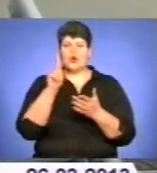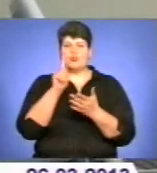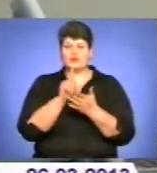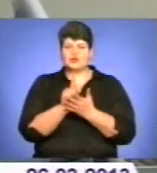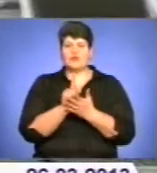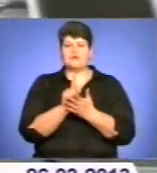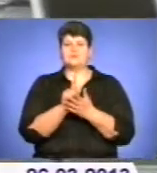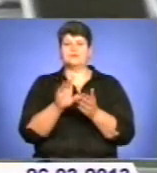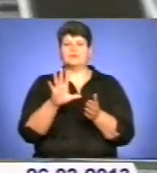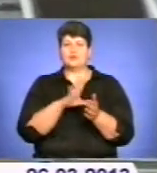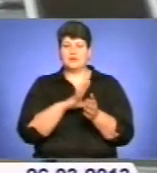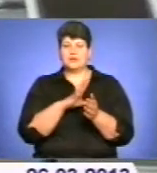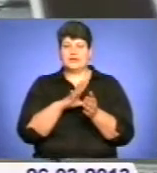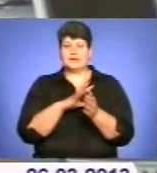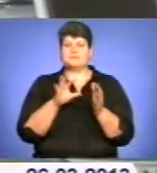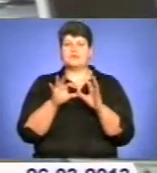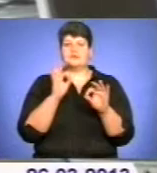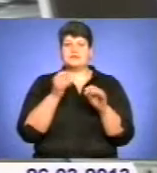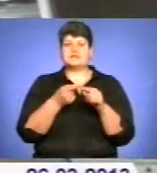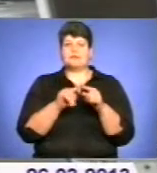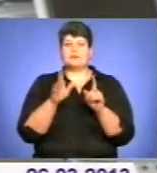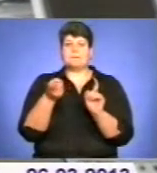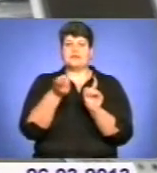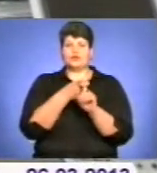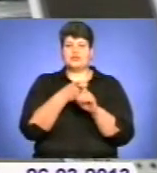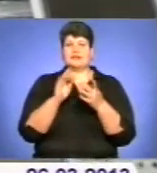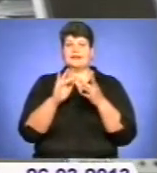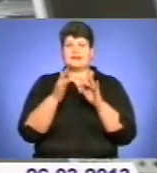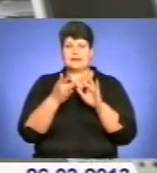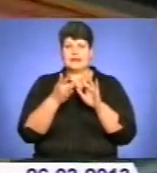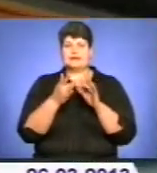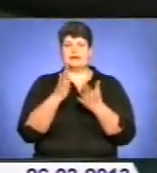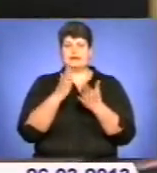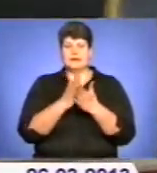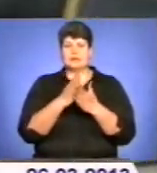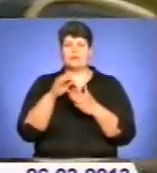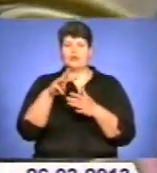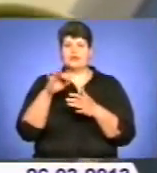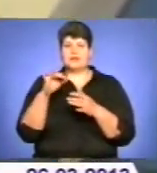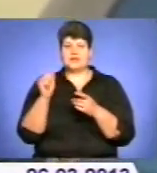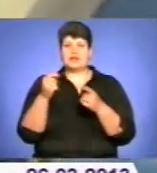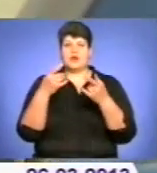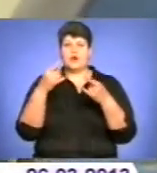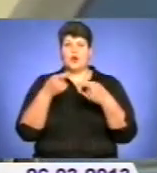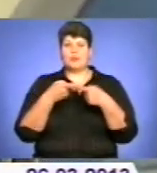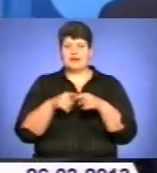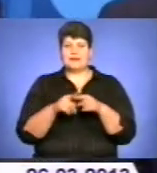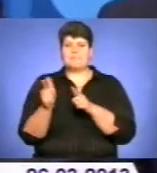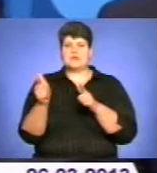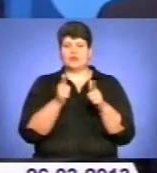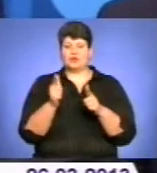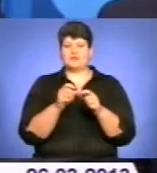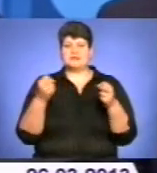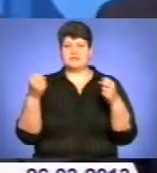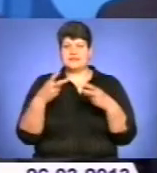навчальних закладів, за словами керівників проєкту, стали підключення до мережі інтернет, наявне мультимедійне обладнання і підготовлені фахівці. Нам